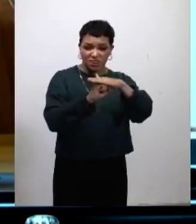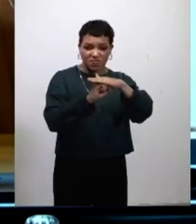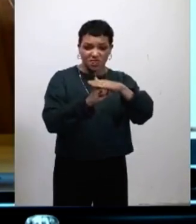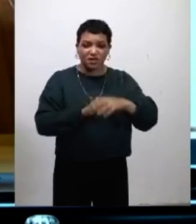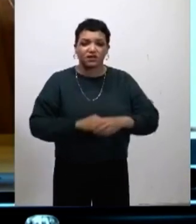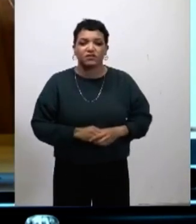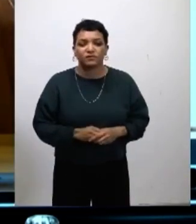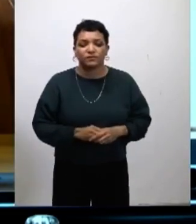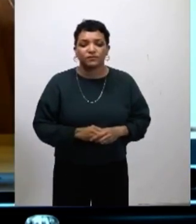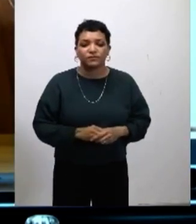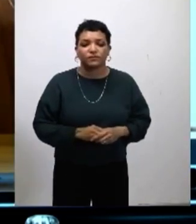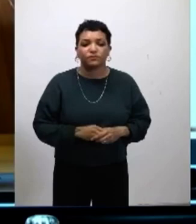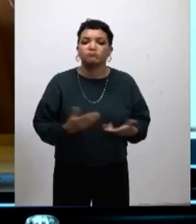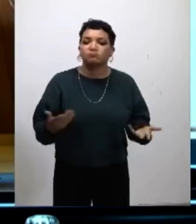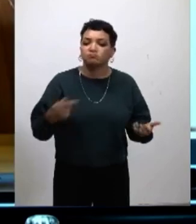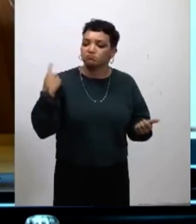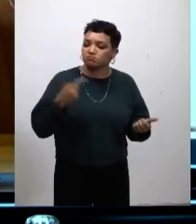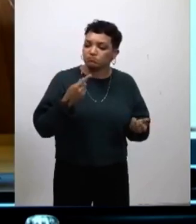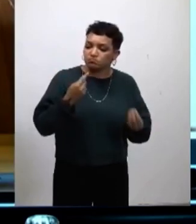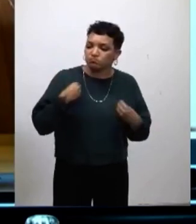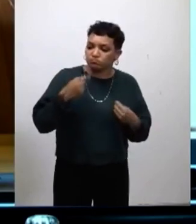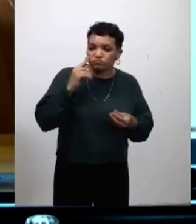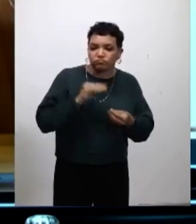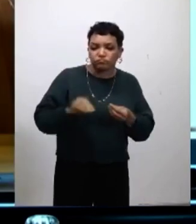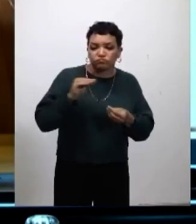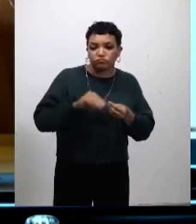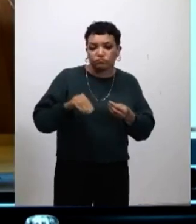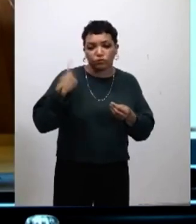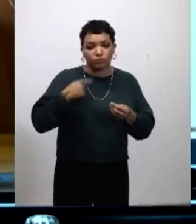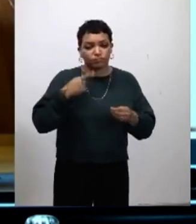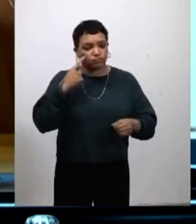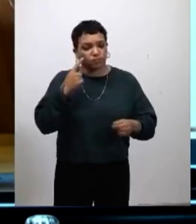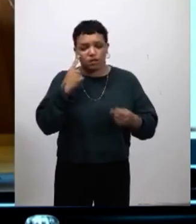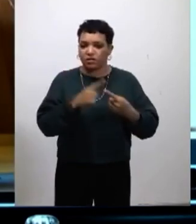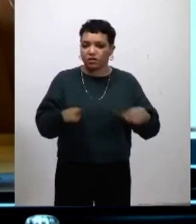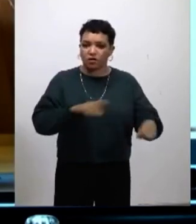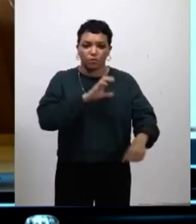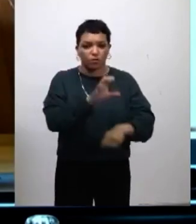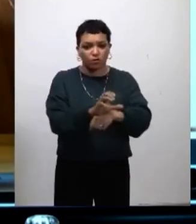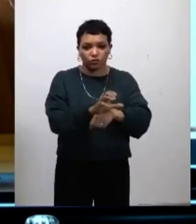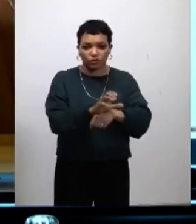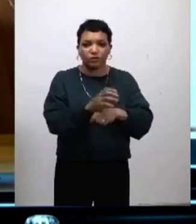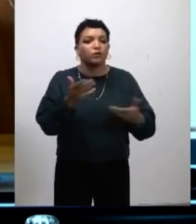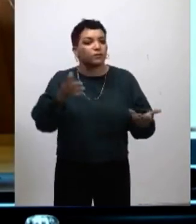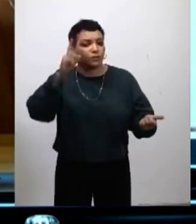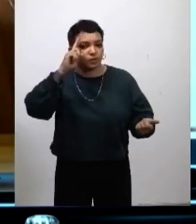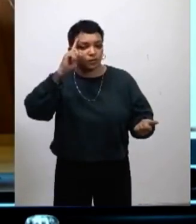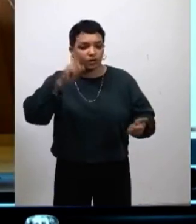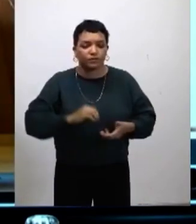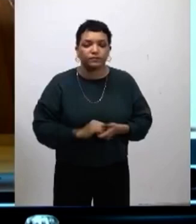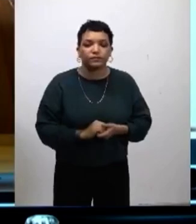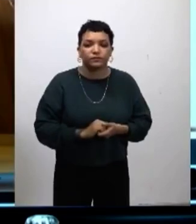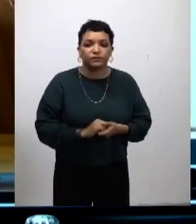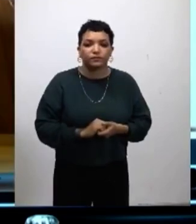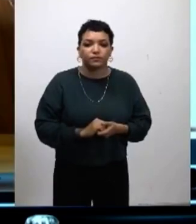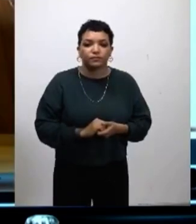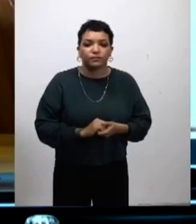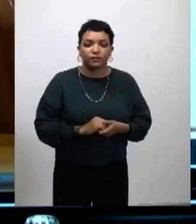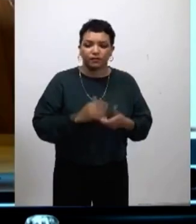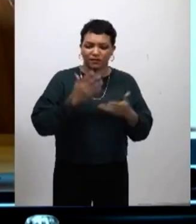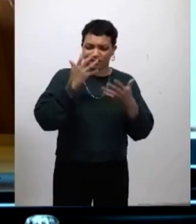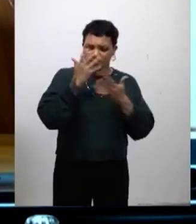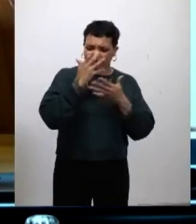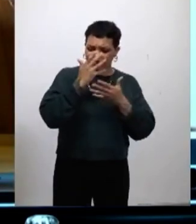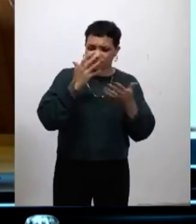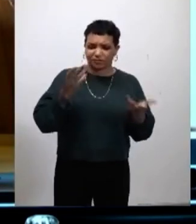La question qu'on se pose et qui nous amènera à voter contre cette délibération, c'est qu'il y a de notre point de vue une confusion qui finit par s'établir entre